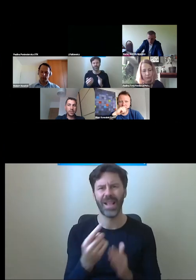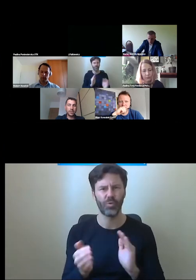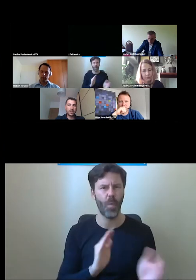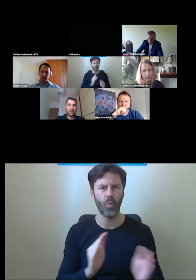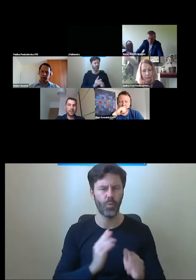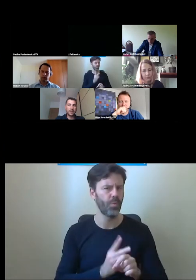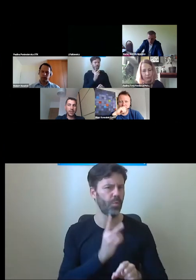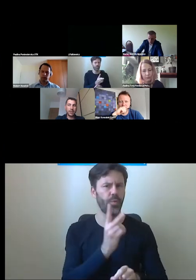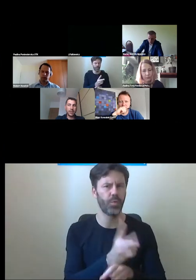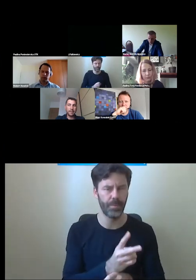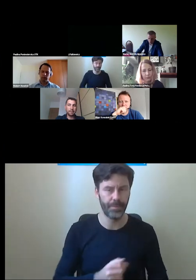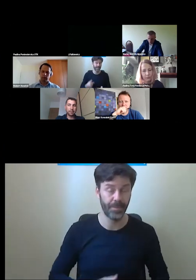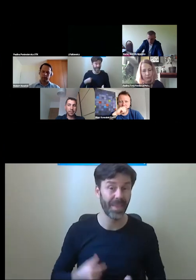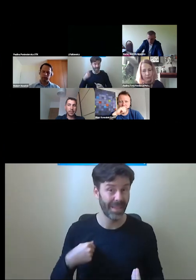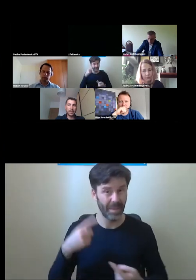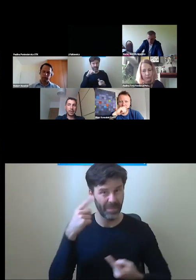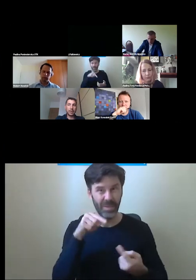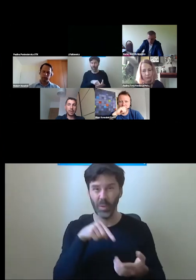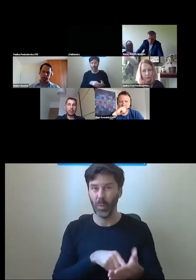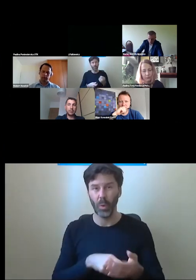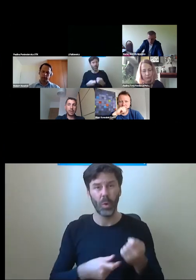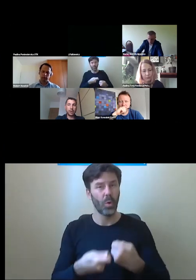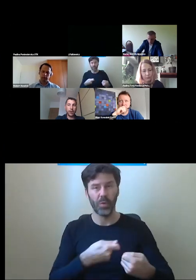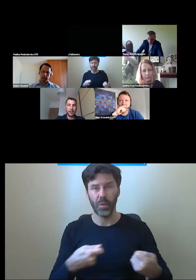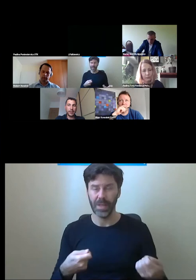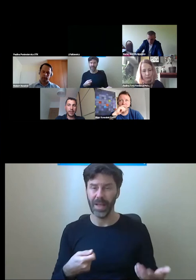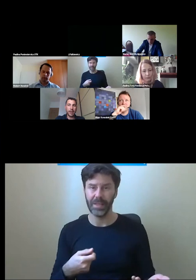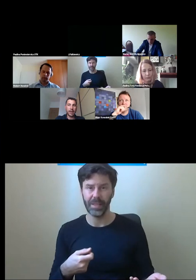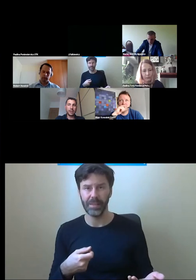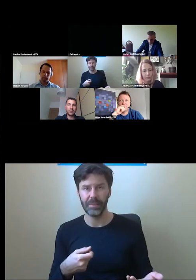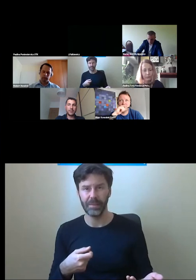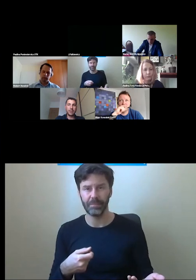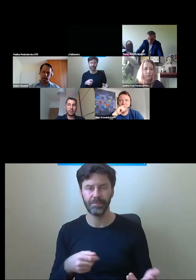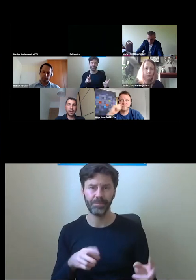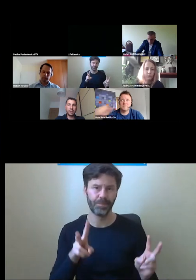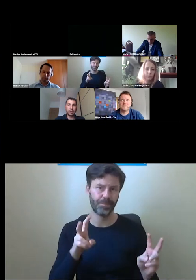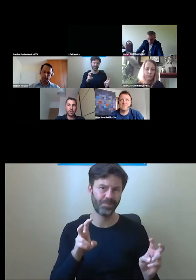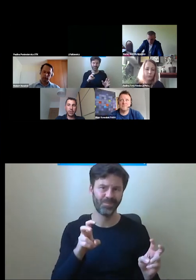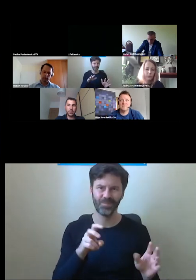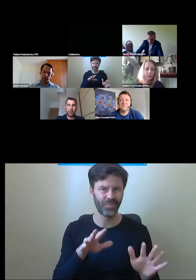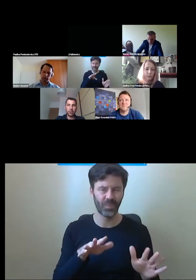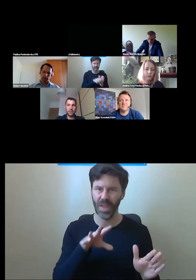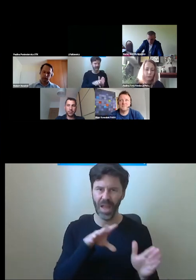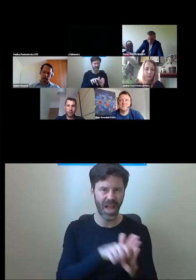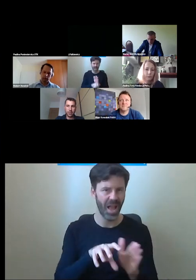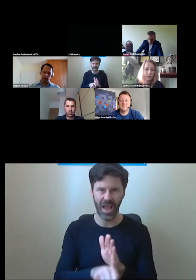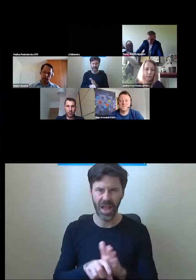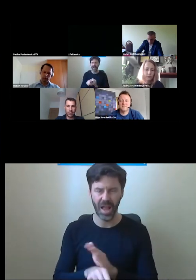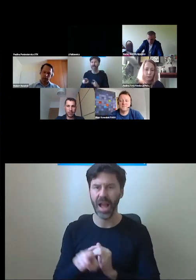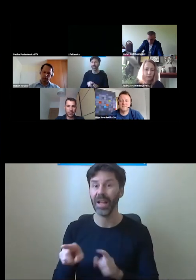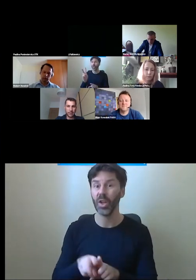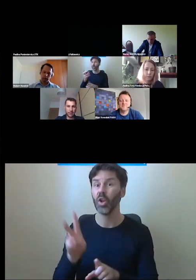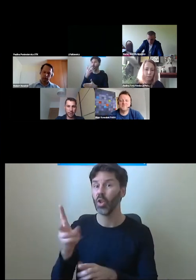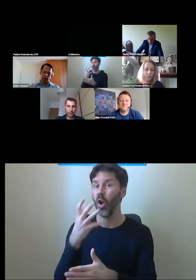Wydaje się, że jest to rozwiązanie nie tylko awaryjne, ale przede wszystkim bardzo trudne dla użytkowników do